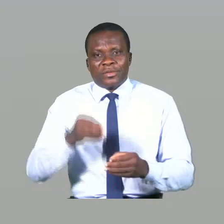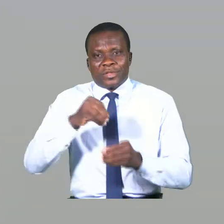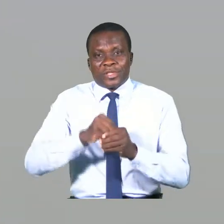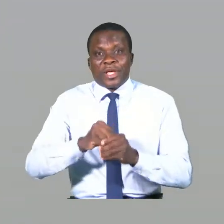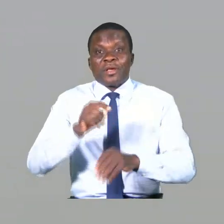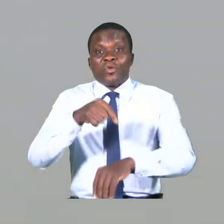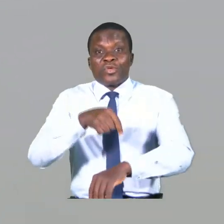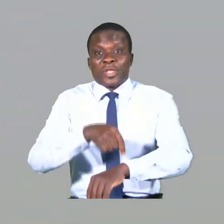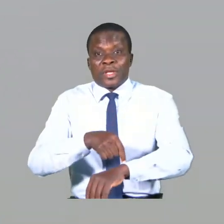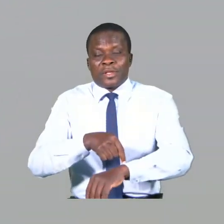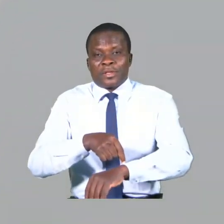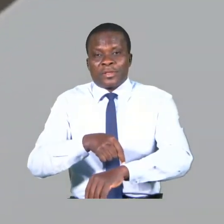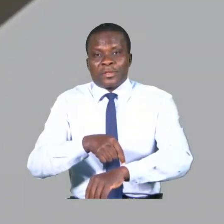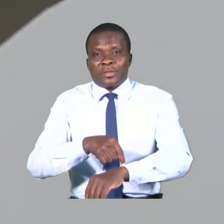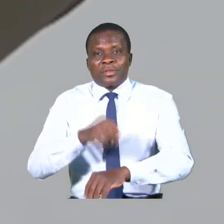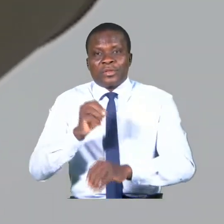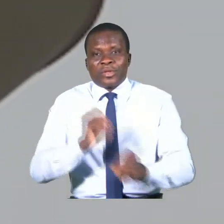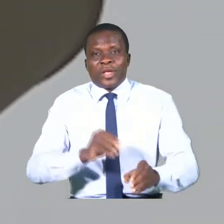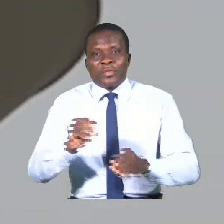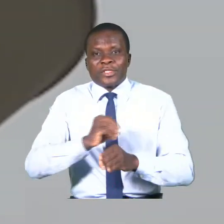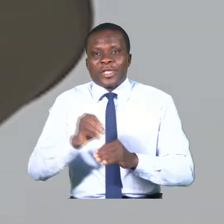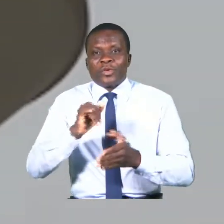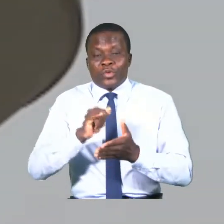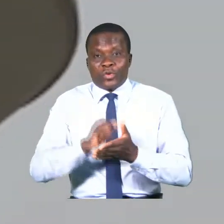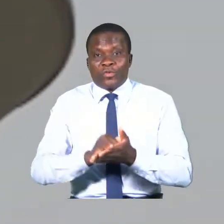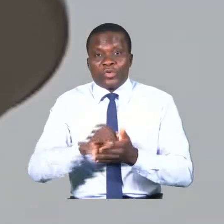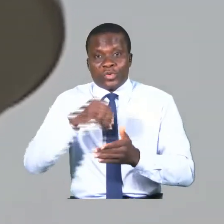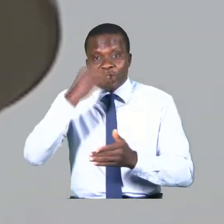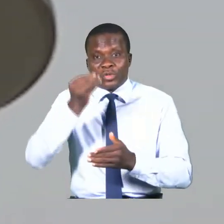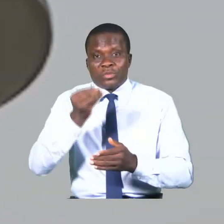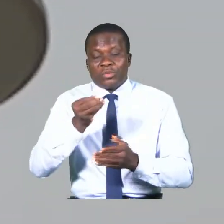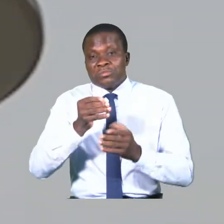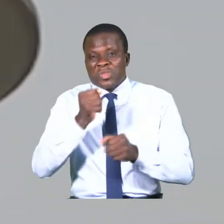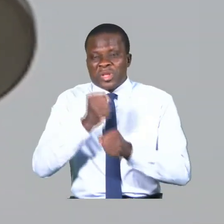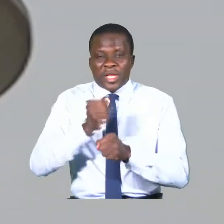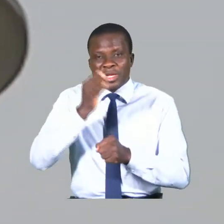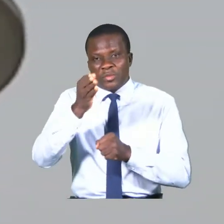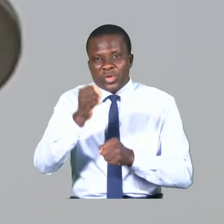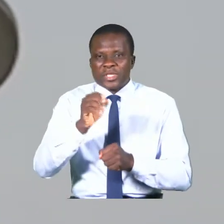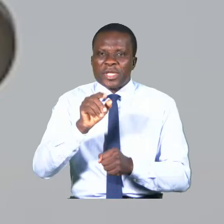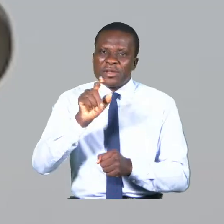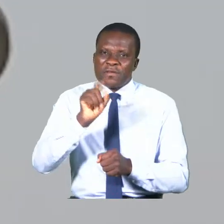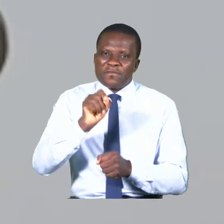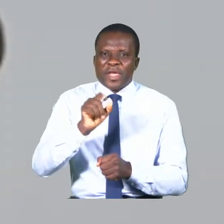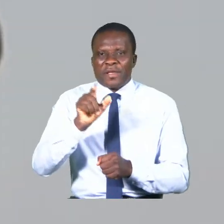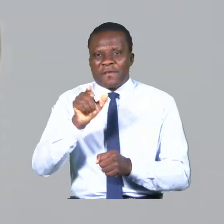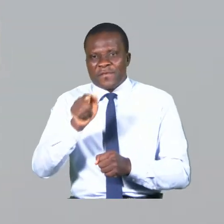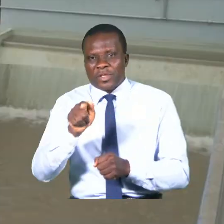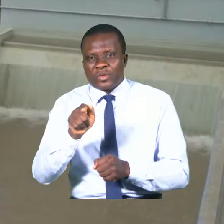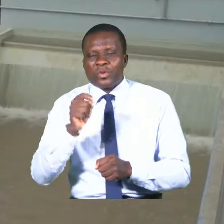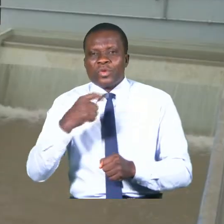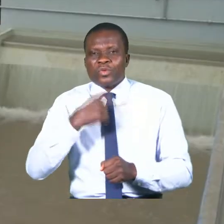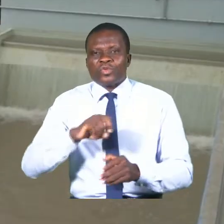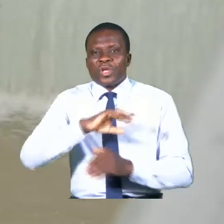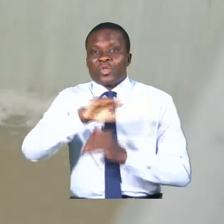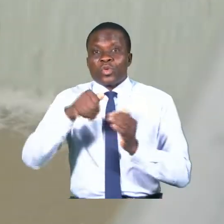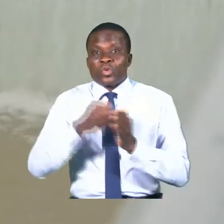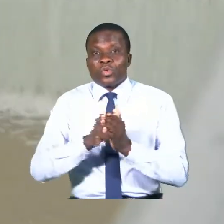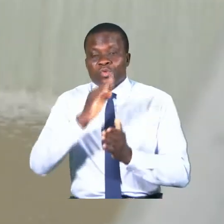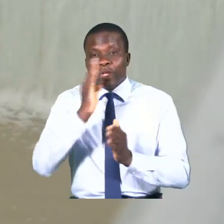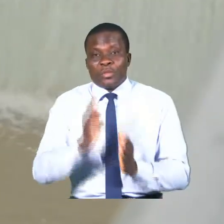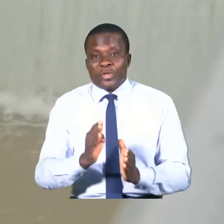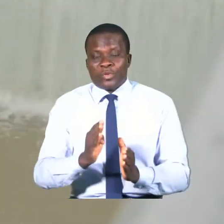temps la mise en œuvre de cet objectif-là. D'ici l'année prochaine, 2021, nous souhaitons que tous les Béninois,